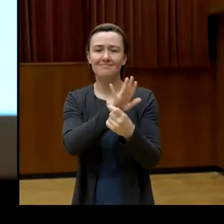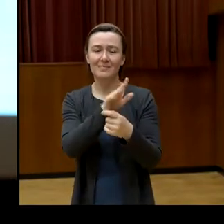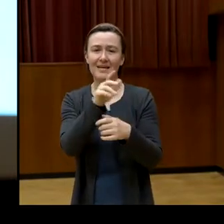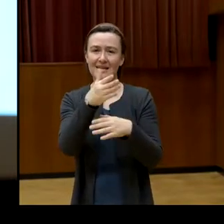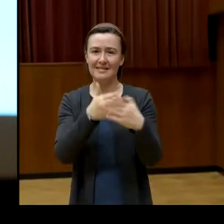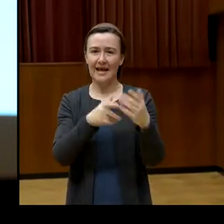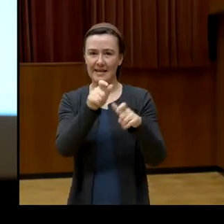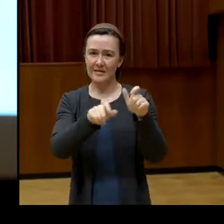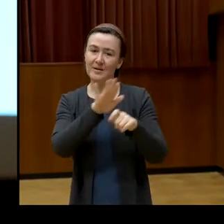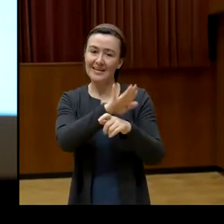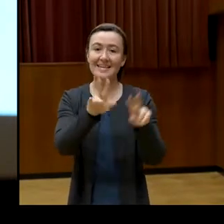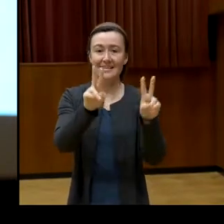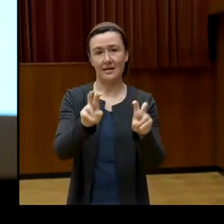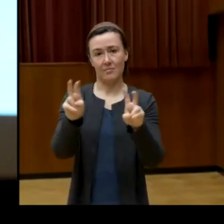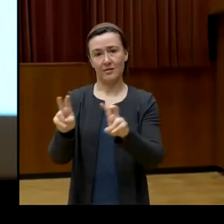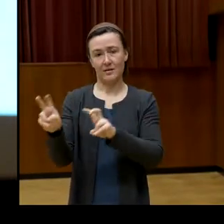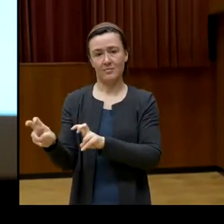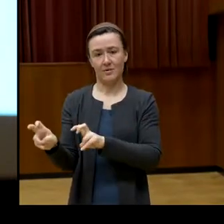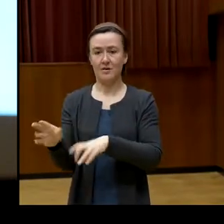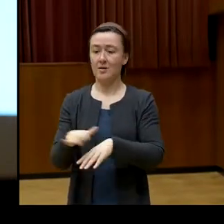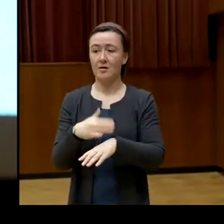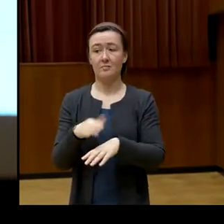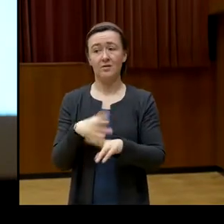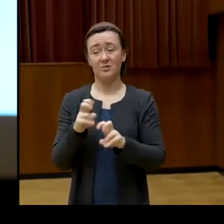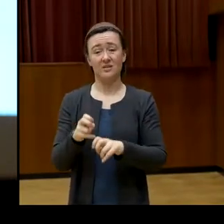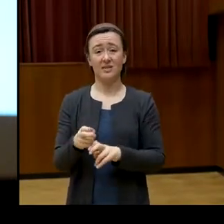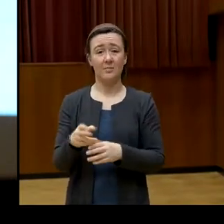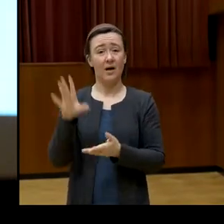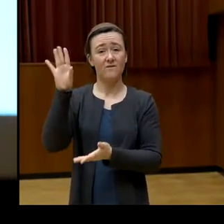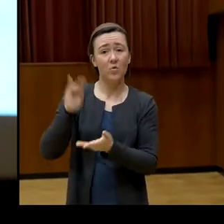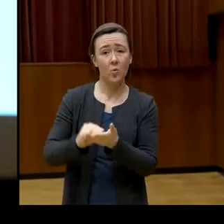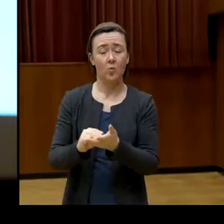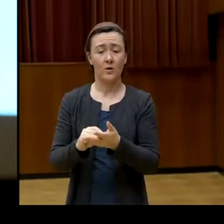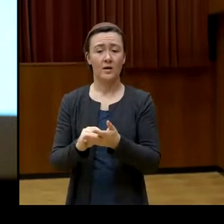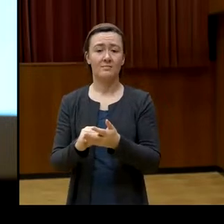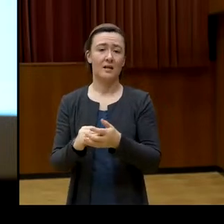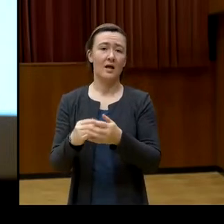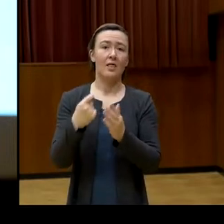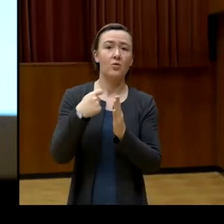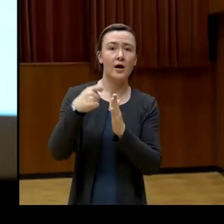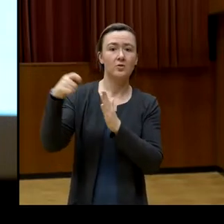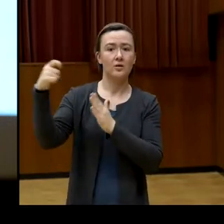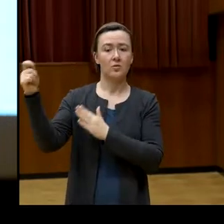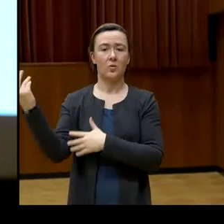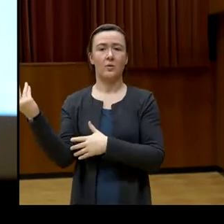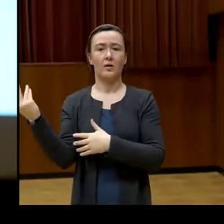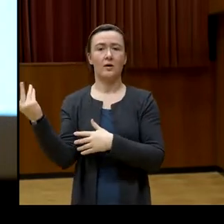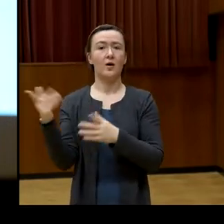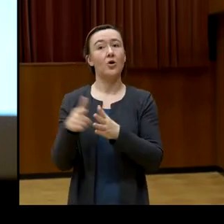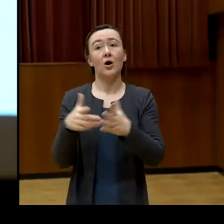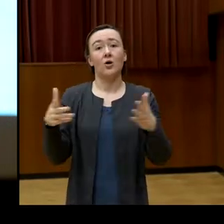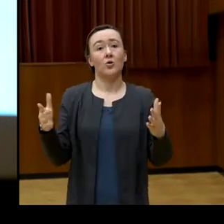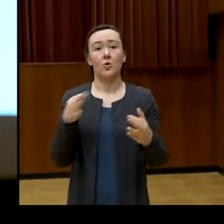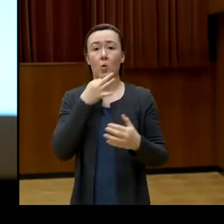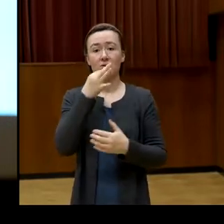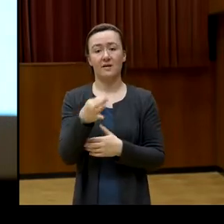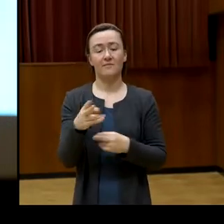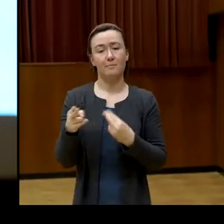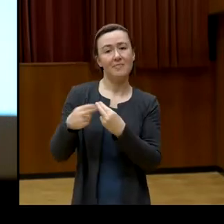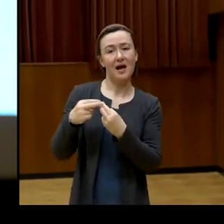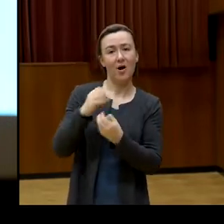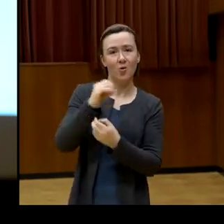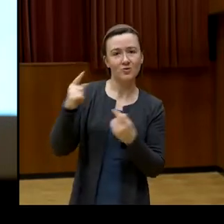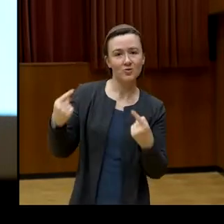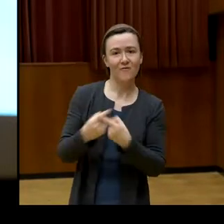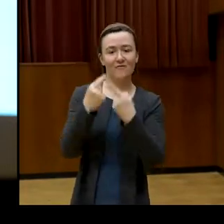können Themen wie Wohnen, Teuerung sein, aber auch große Fragen wie den Nahostkonflikt oder manchmal auch den Sinn des Lebens.